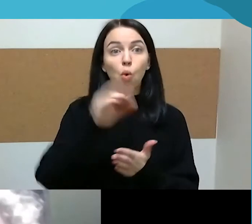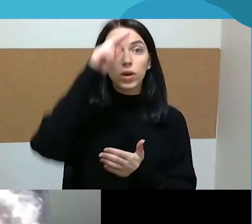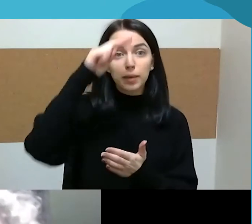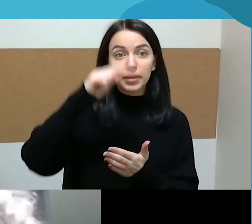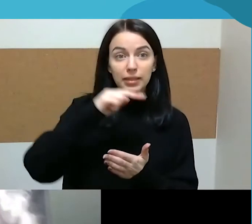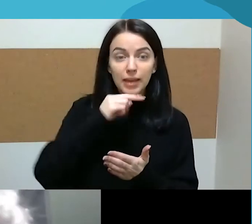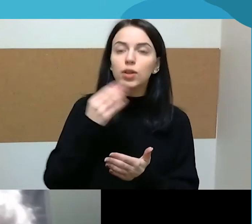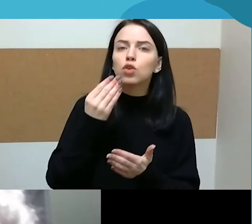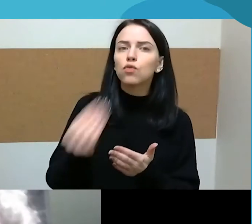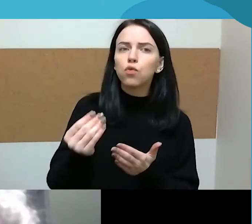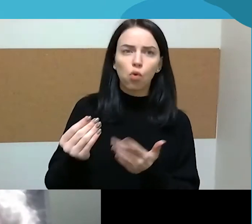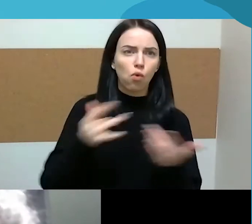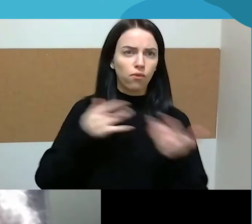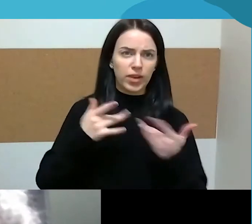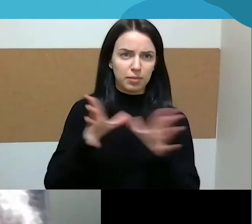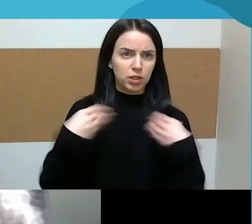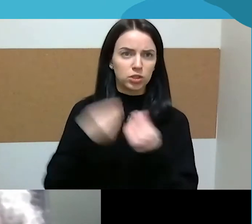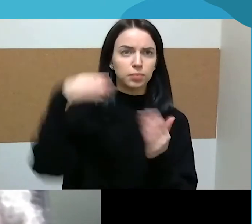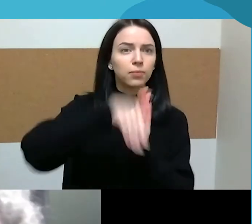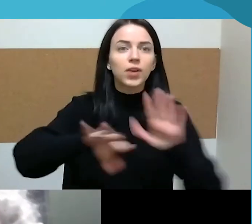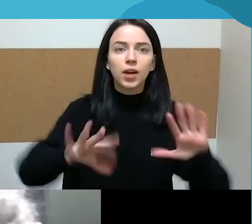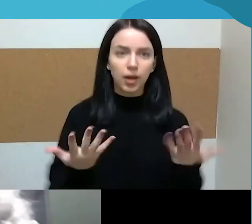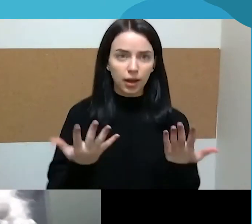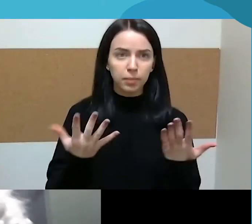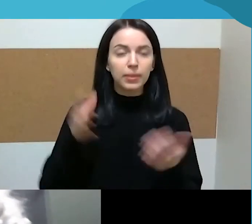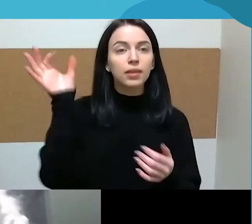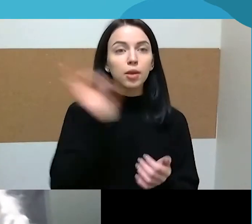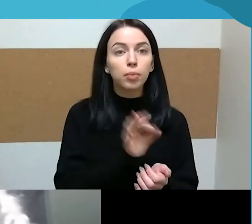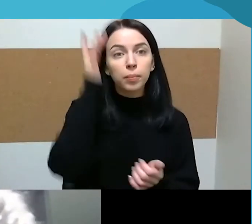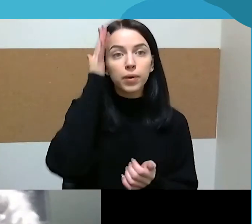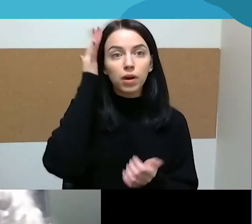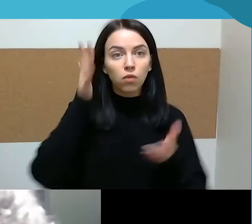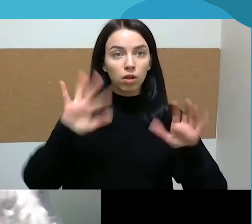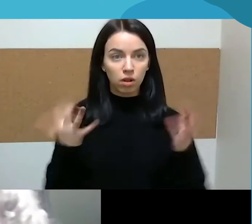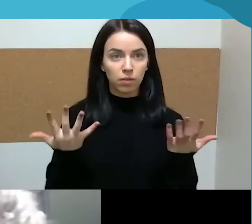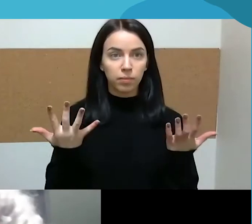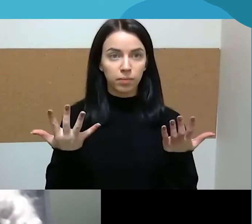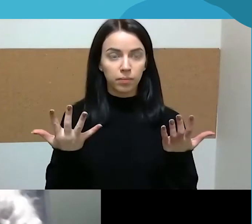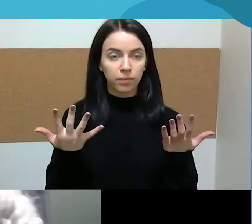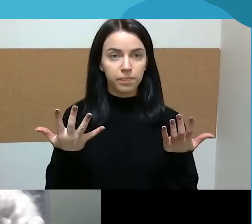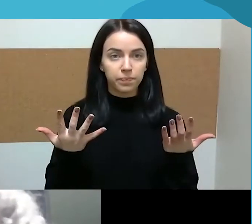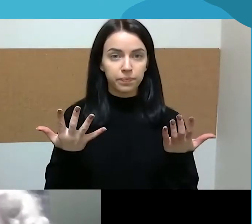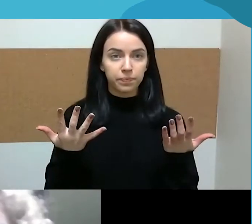šeimoje, tai yra vis tiek daugiau galvojama, kad tai yra susijęs su